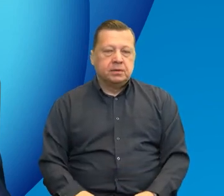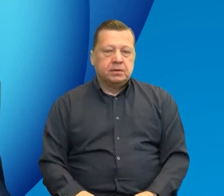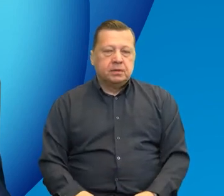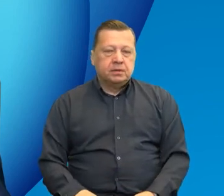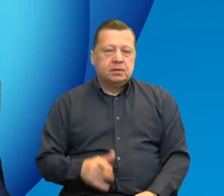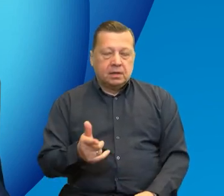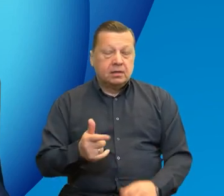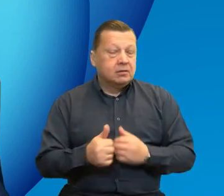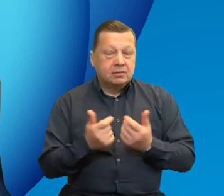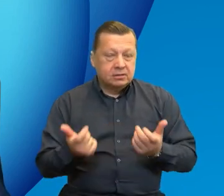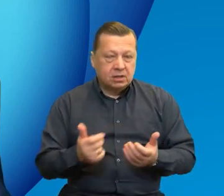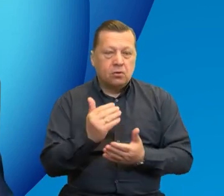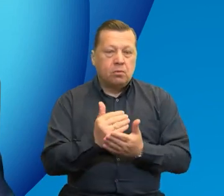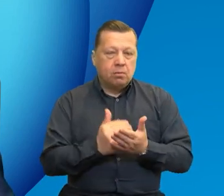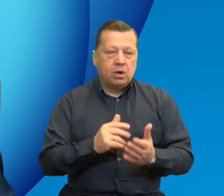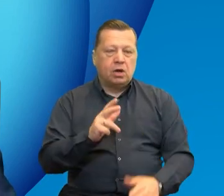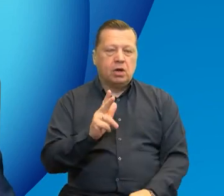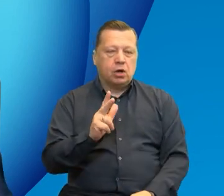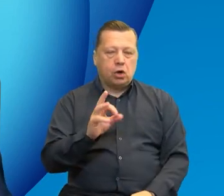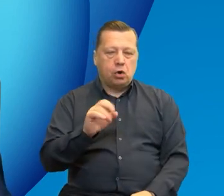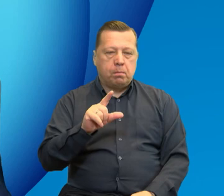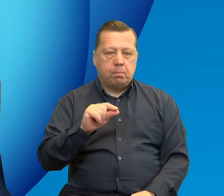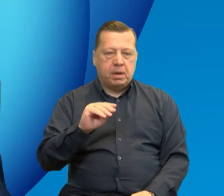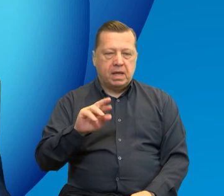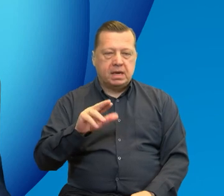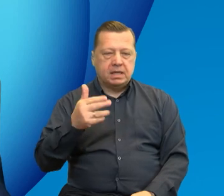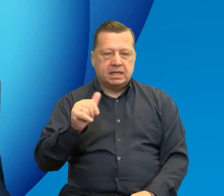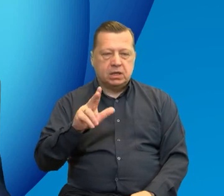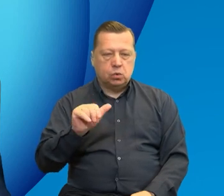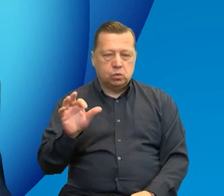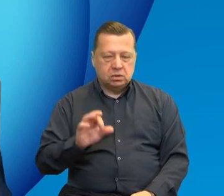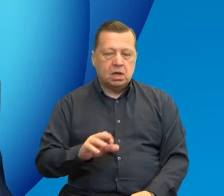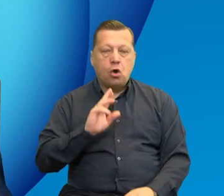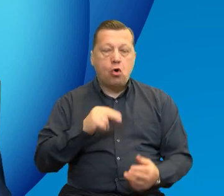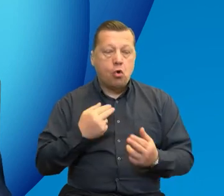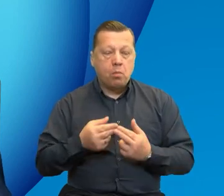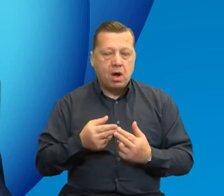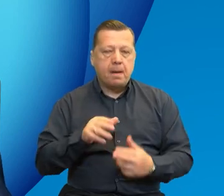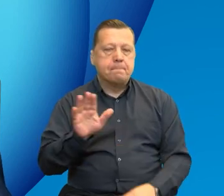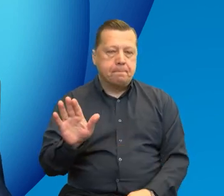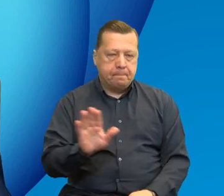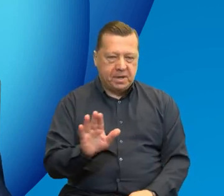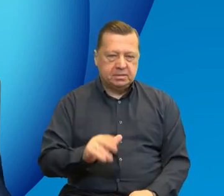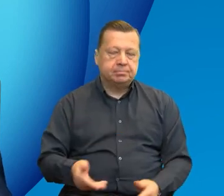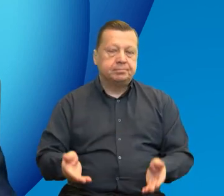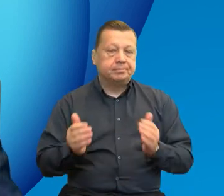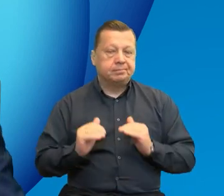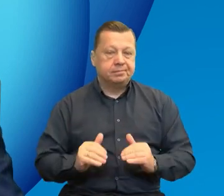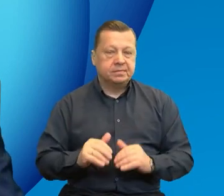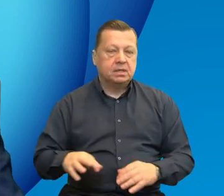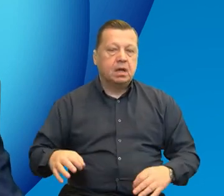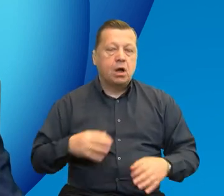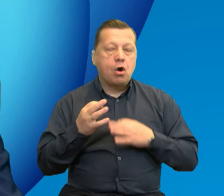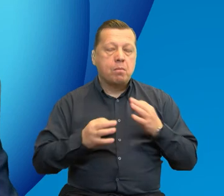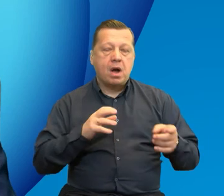Chodziło nam oczywiście o program Kopernikus, czyli odpowiedź również B. i to o czym